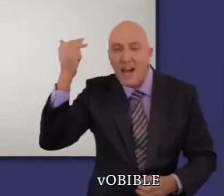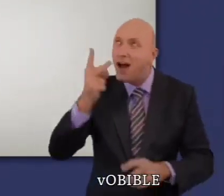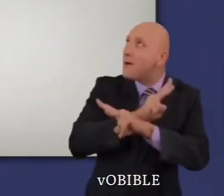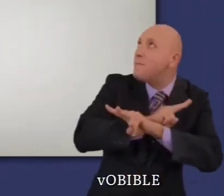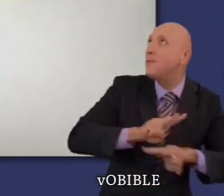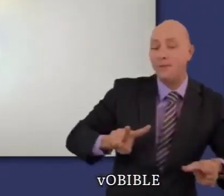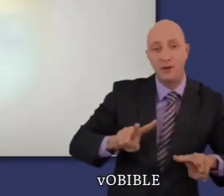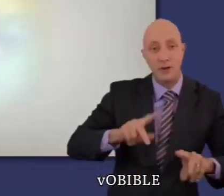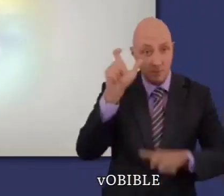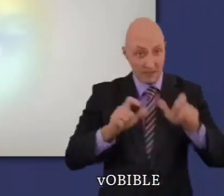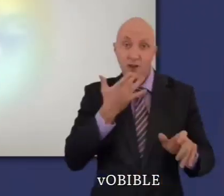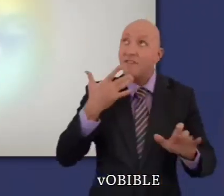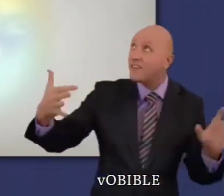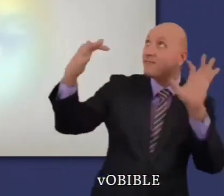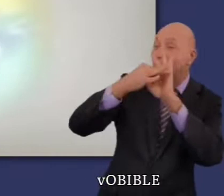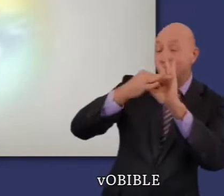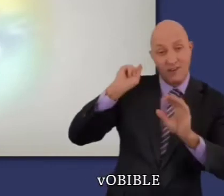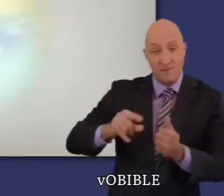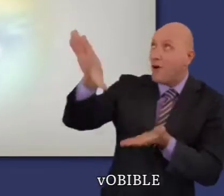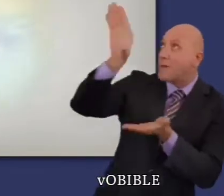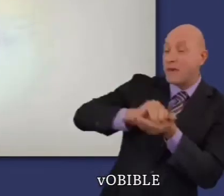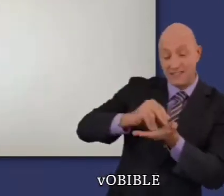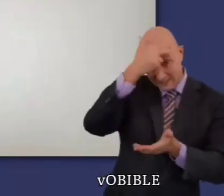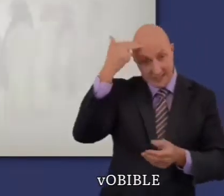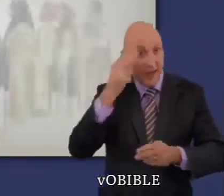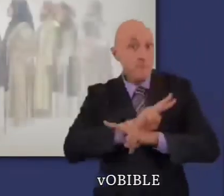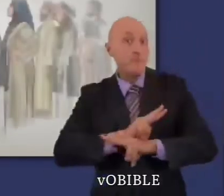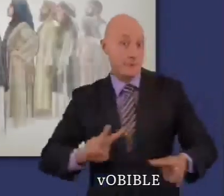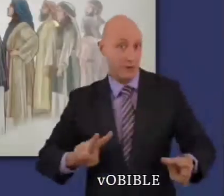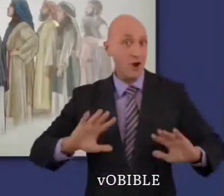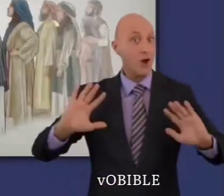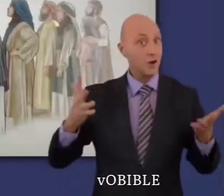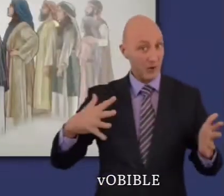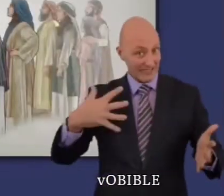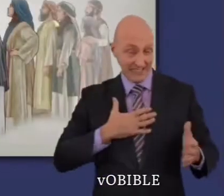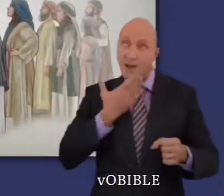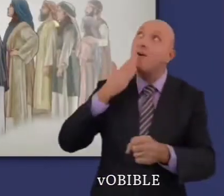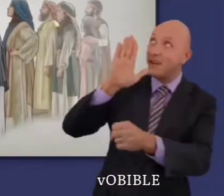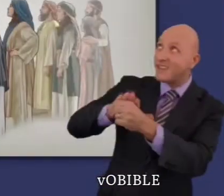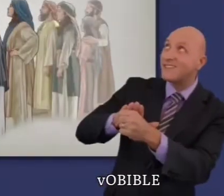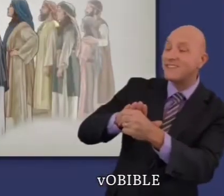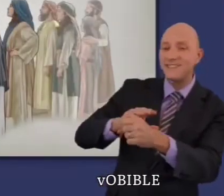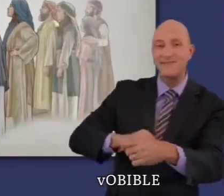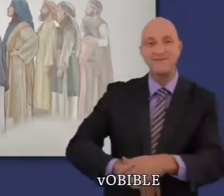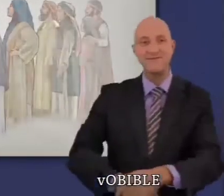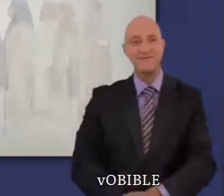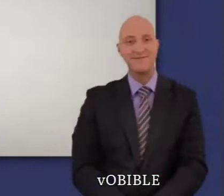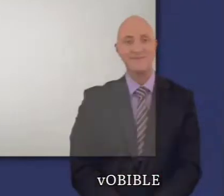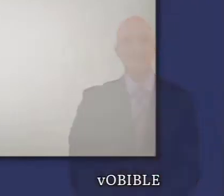Ce livre attire l'attention sur la sainteté de Jéhovah et sur le fait que son peuple peut être saint s'il obéit aux lois divines.